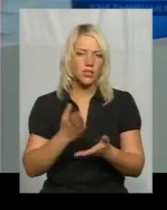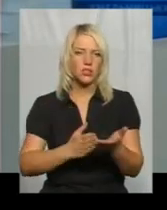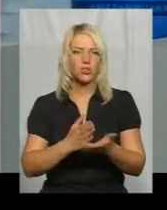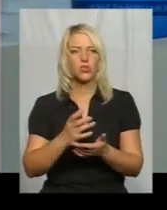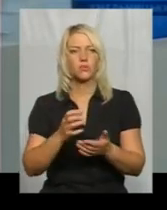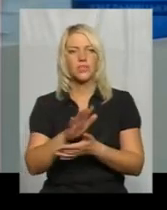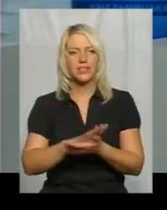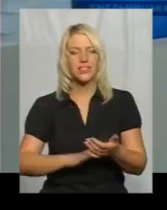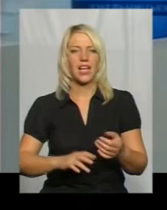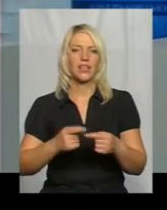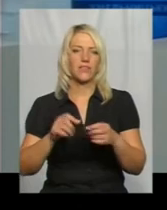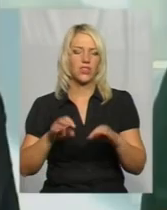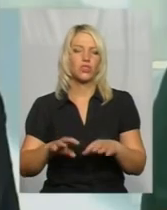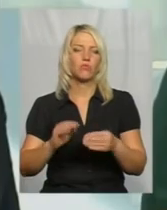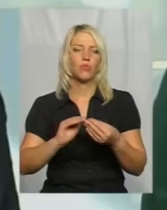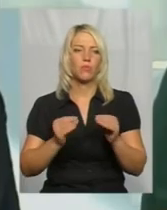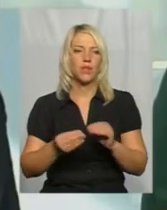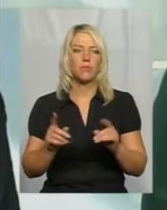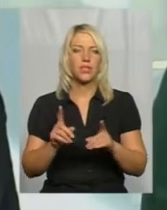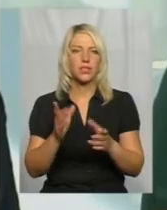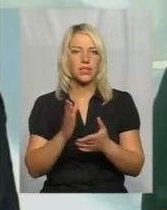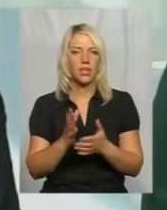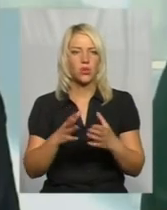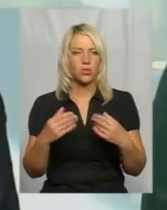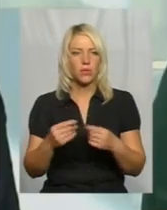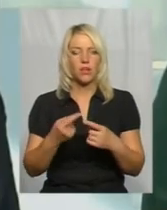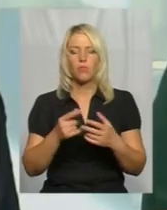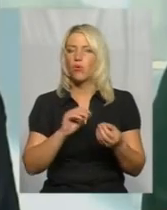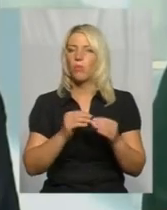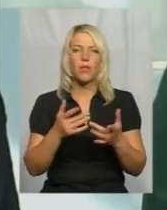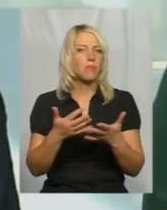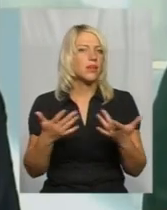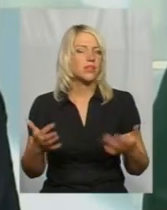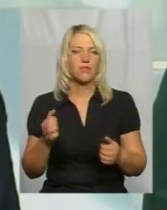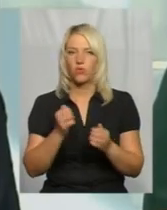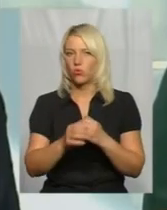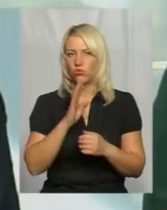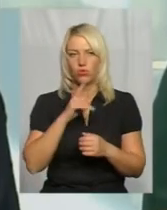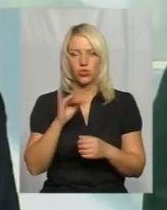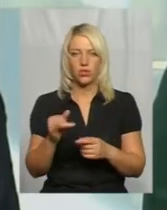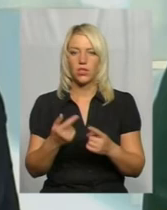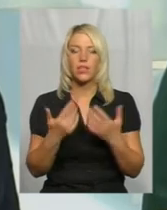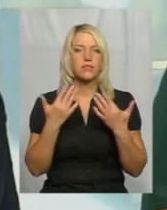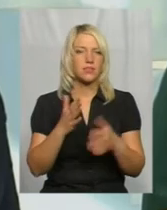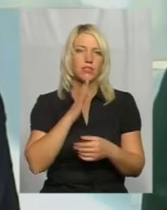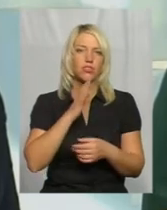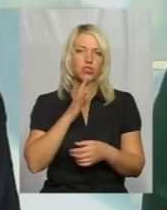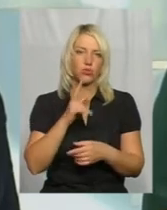якось по мірі вирішуємо ті проблеми, які існують, тому що проблеми абсолютно різні в кожної жінки. Скільки жінок, стільки проблем.